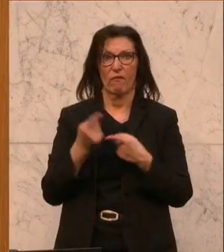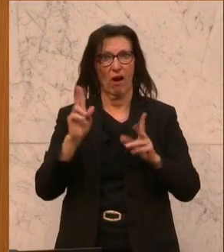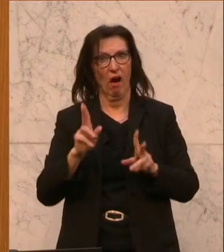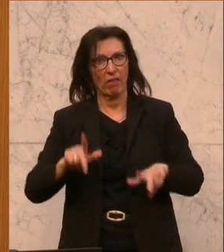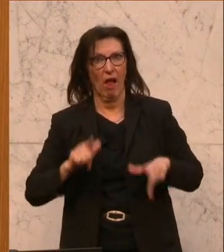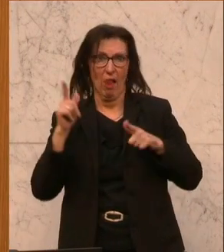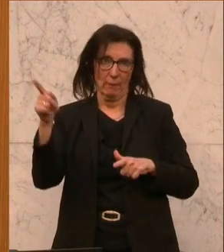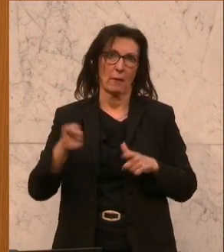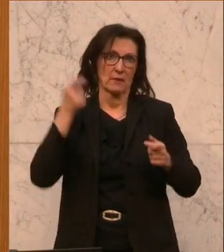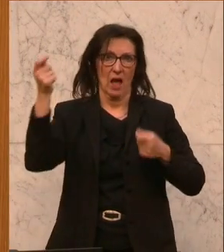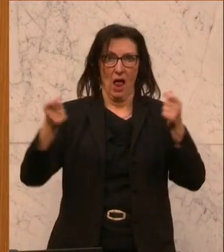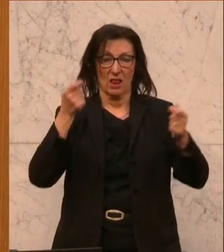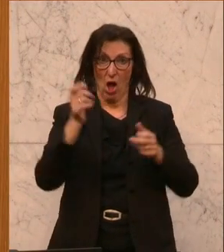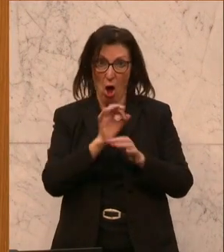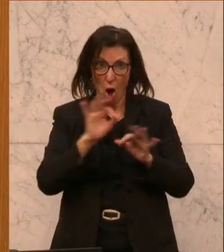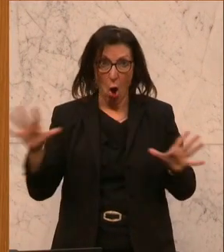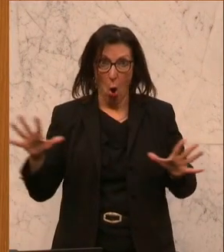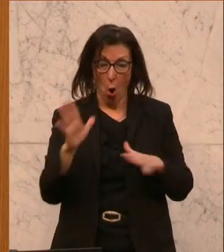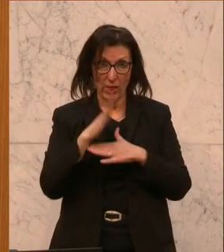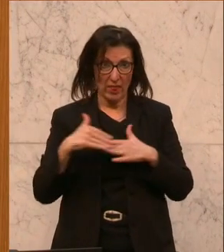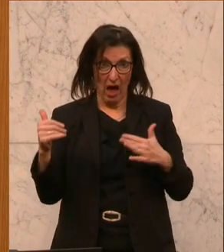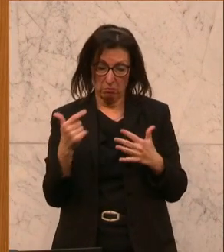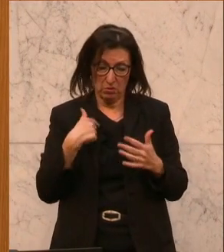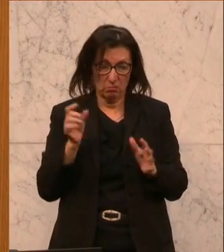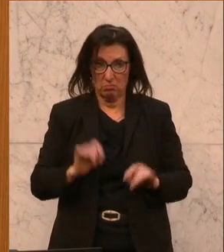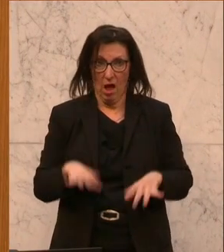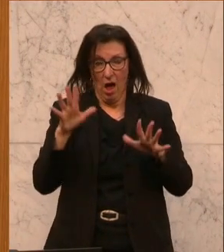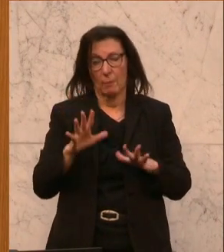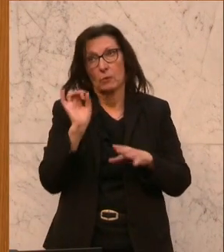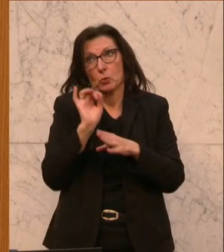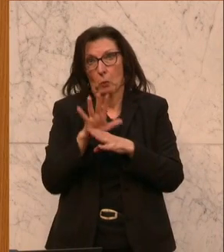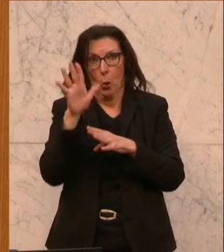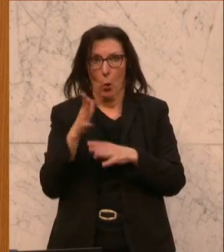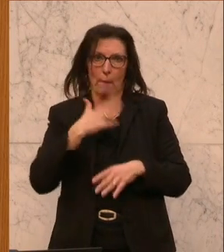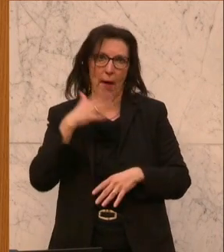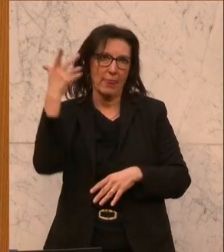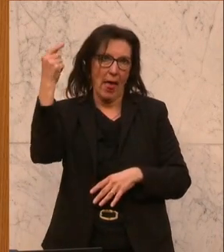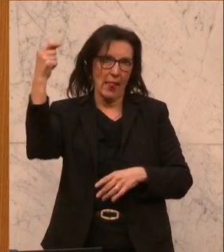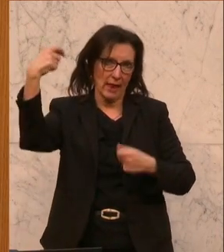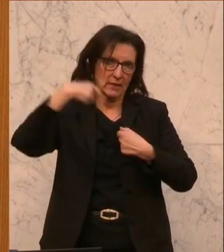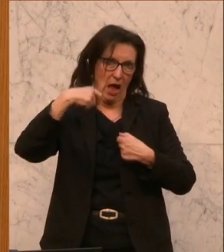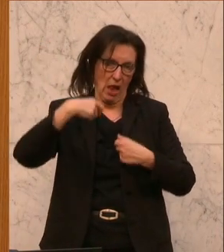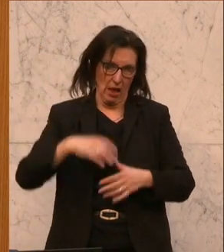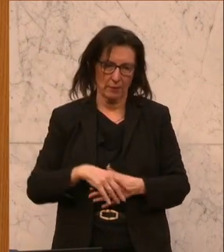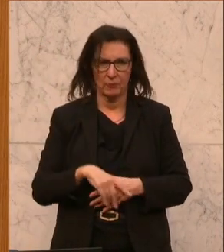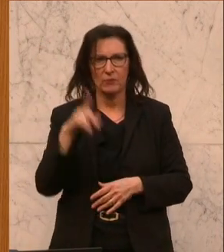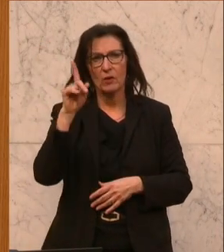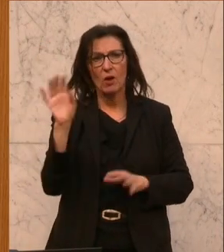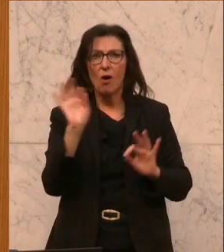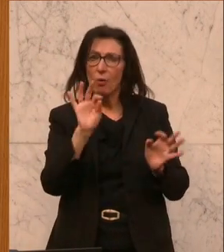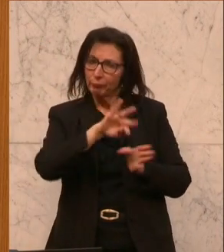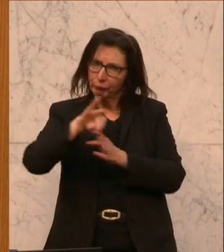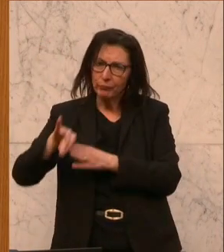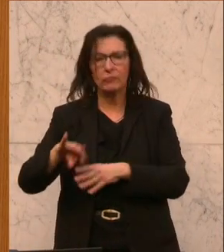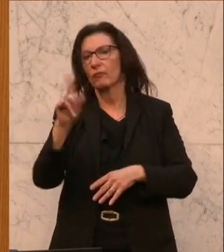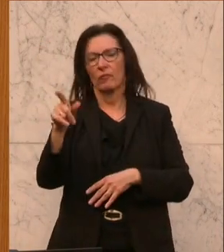Ohne Therapie hätte ich schon längst aufgegeben, aber zum Glück zahlen meine Eltern die Therapie. Oder eine nicht ganz so junge Person,